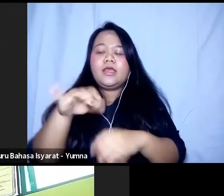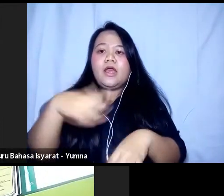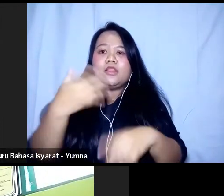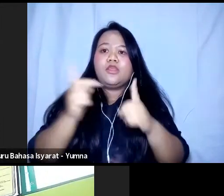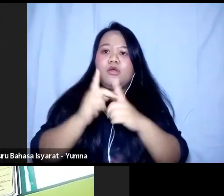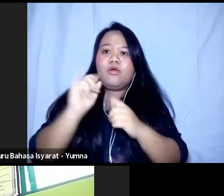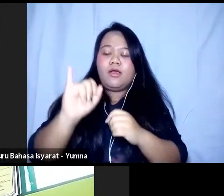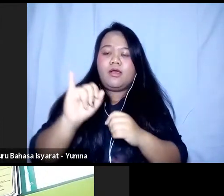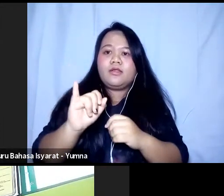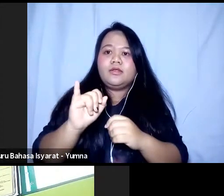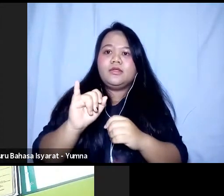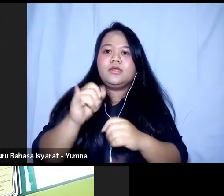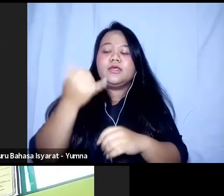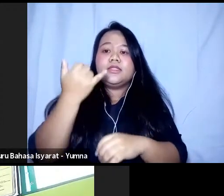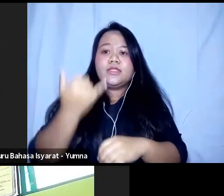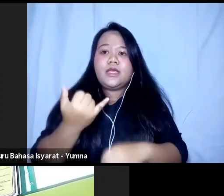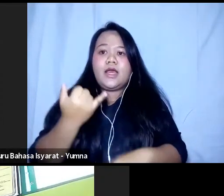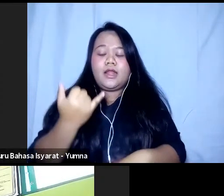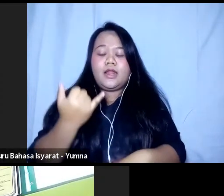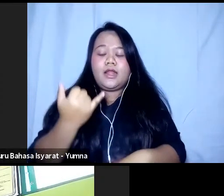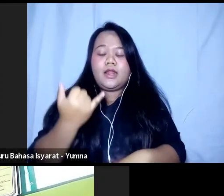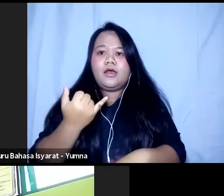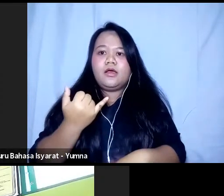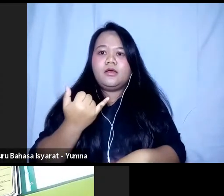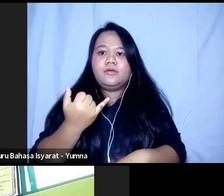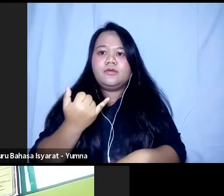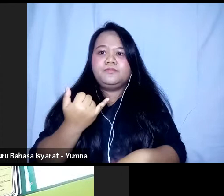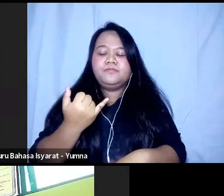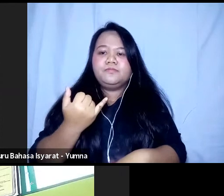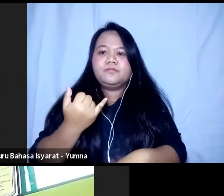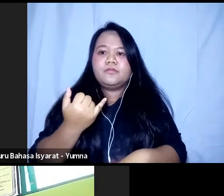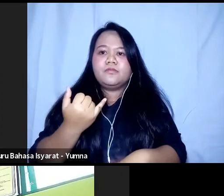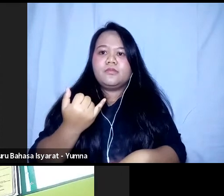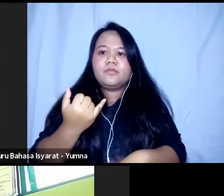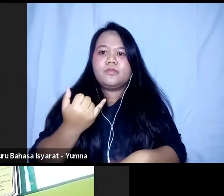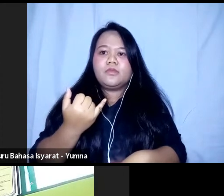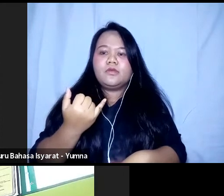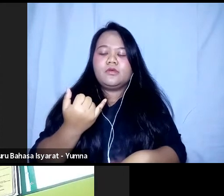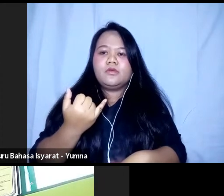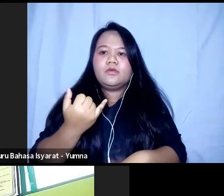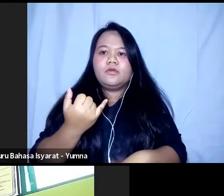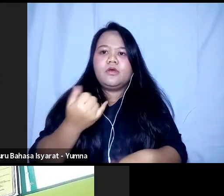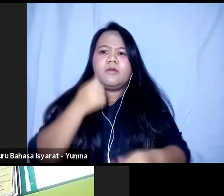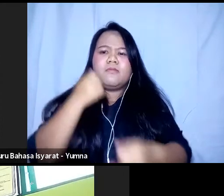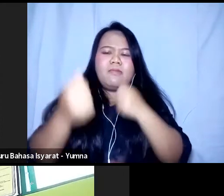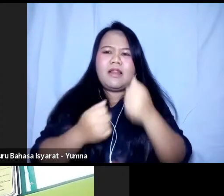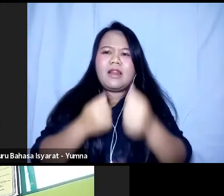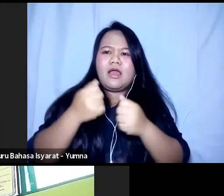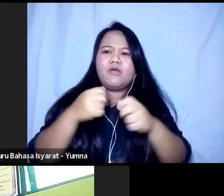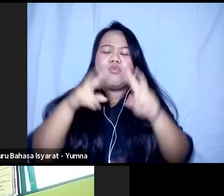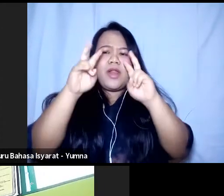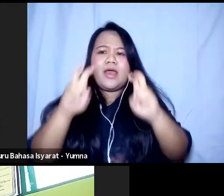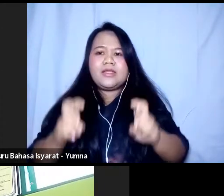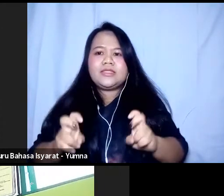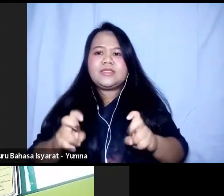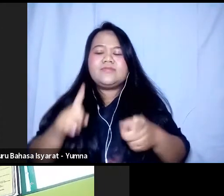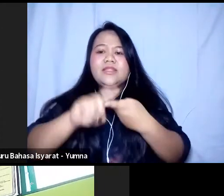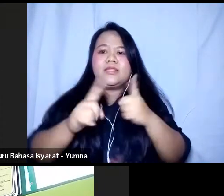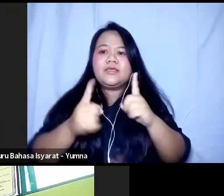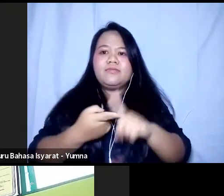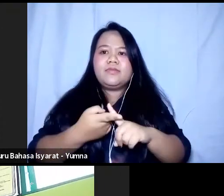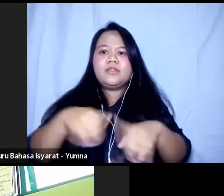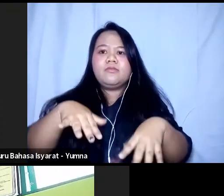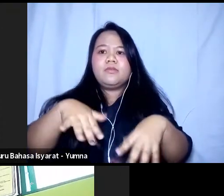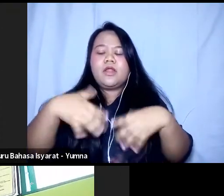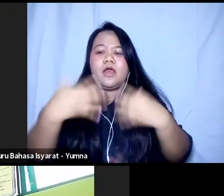Saat Ini Sedang Sedang Melakukan Assessment Teman-teman Ataupun Survei